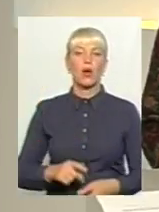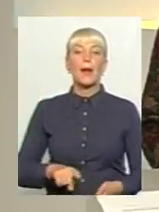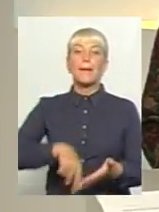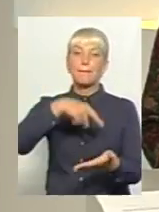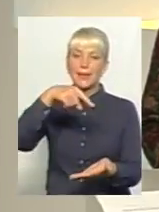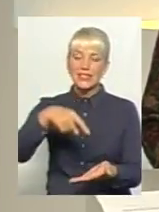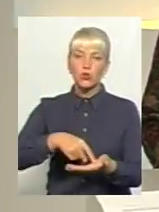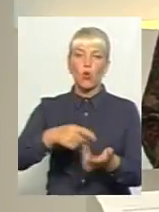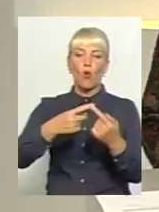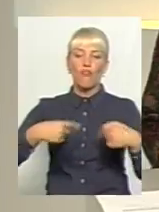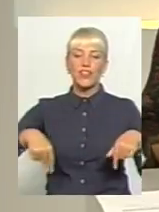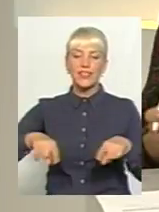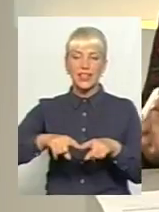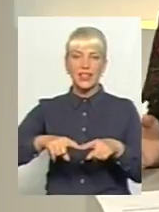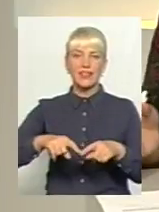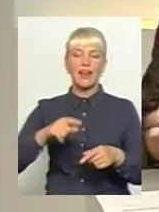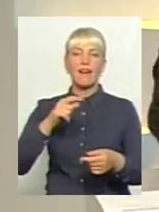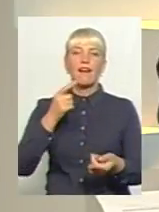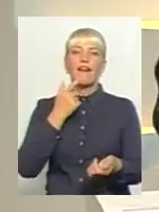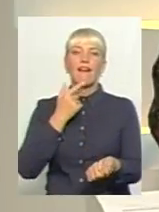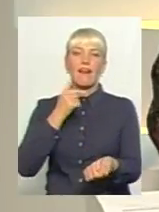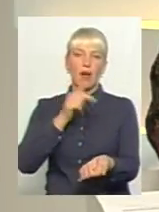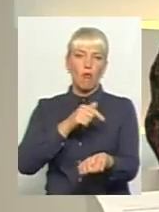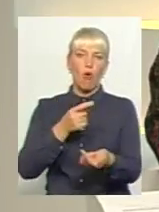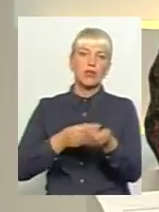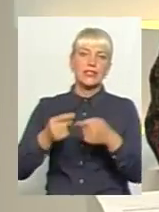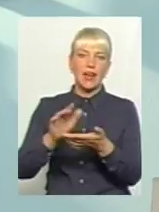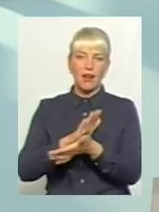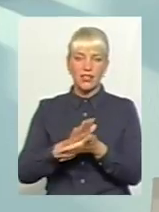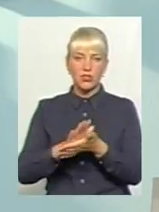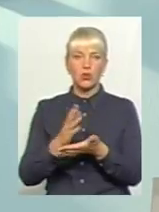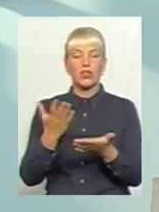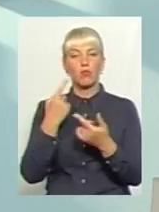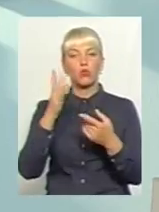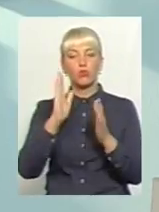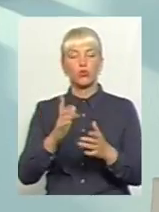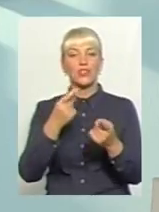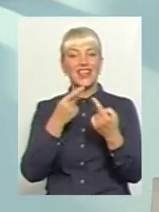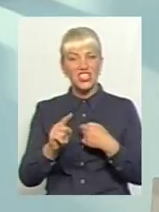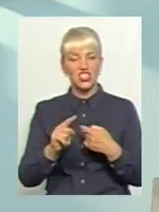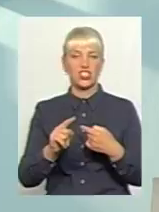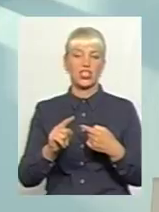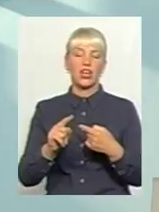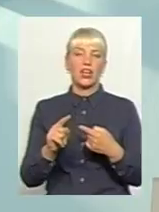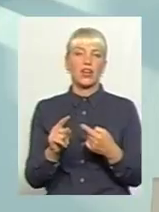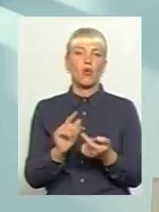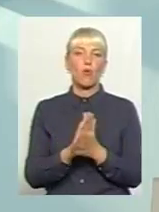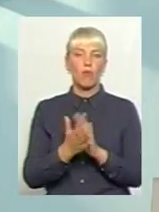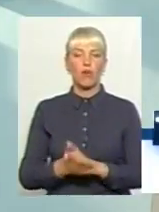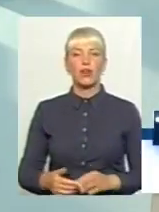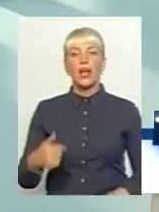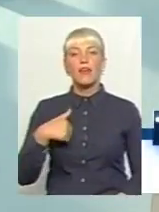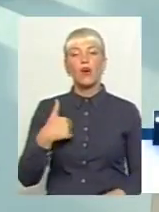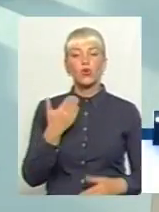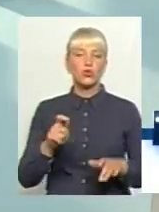відділення гемодіалізу, в якому, можливо, будуть інші умови? Ну, по-перше, хочу передати вітання своїм рівненським колегам